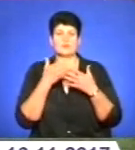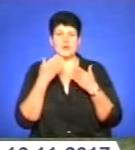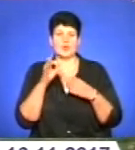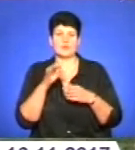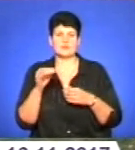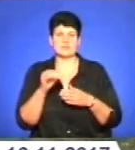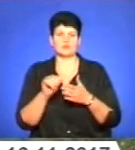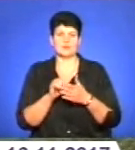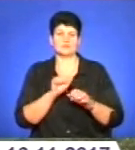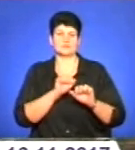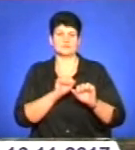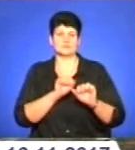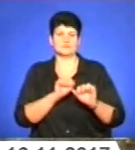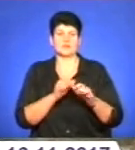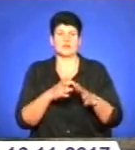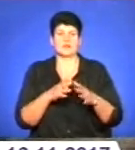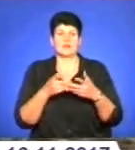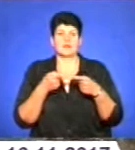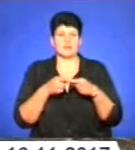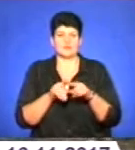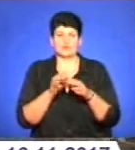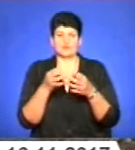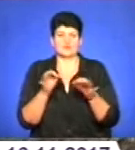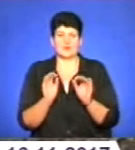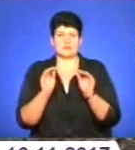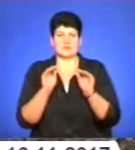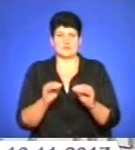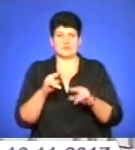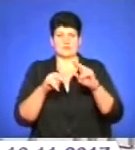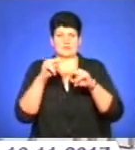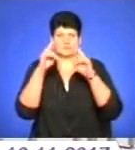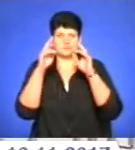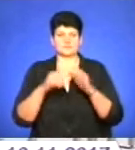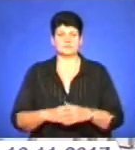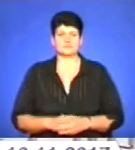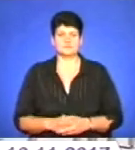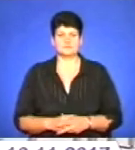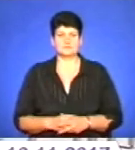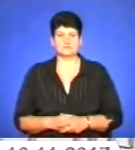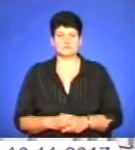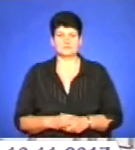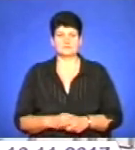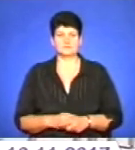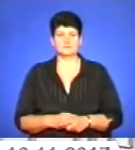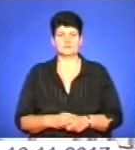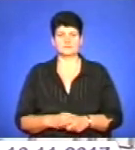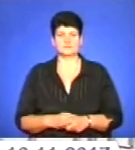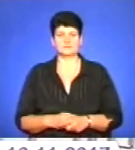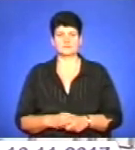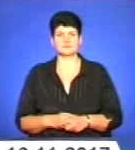блокуватимуть техніку і не дозволятимуть забудовнику закладати фундамент. Богдана Сарабун, Юрій Багрій, Вісті ТТБ